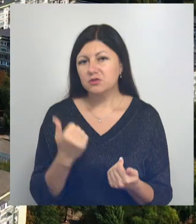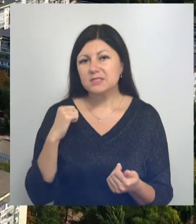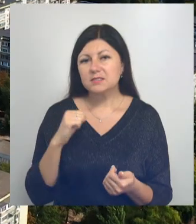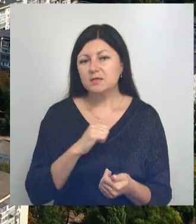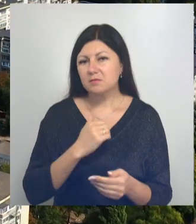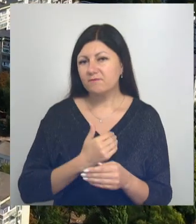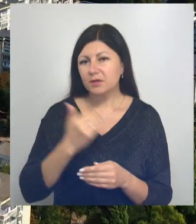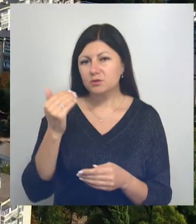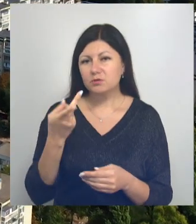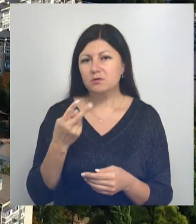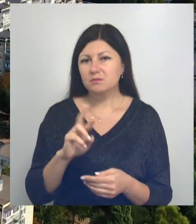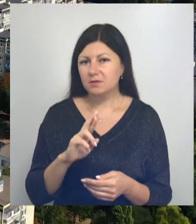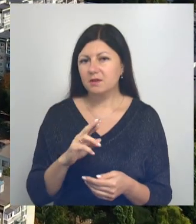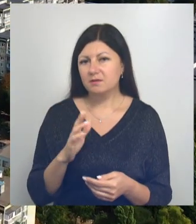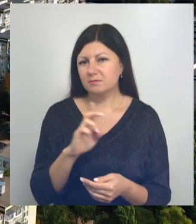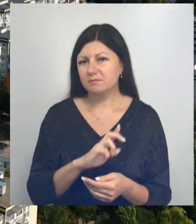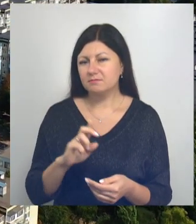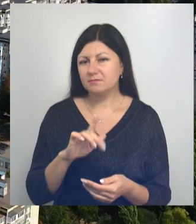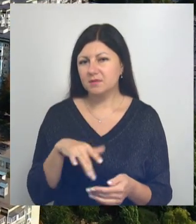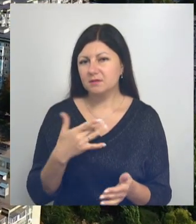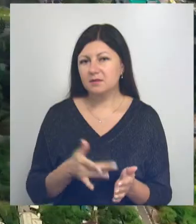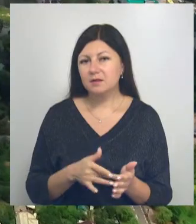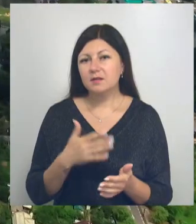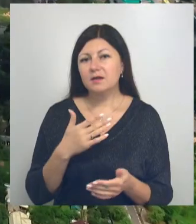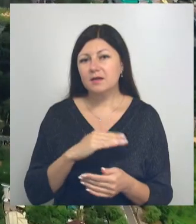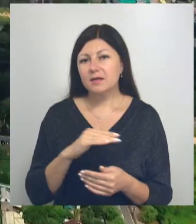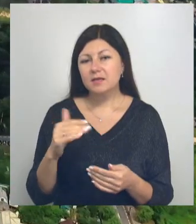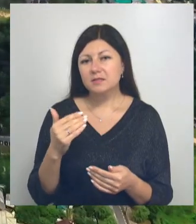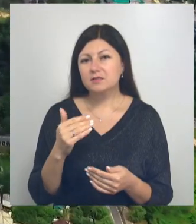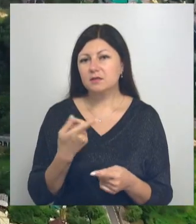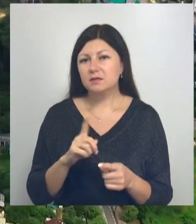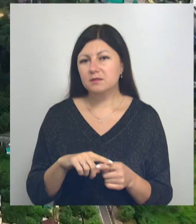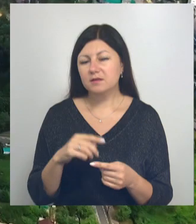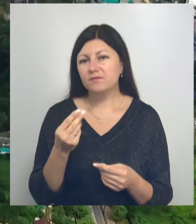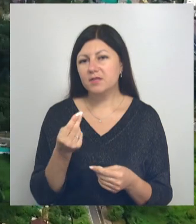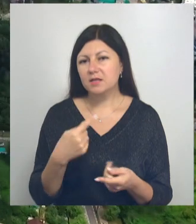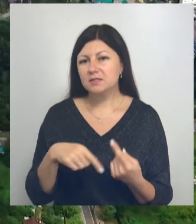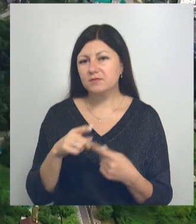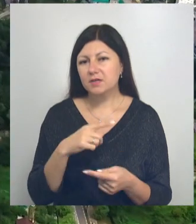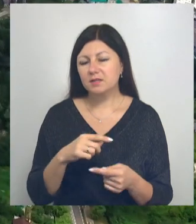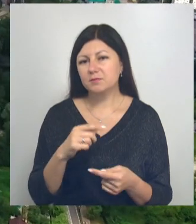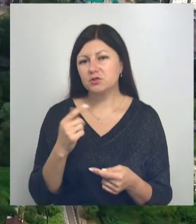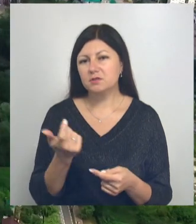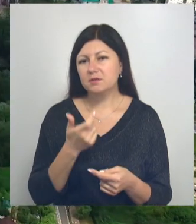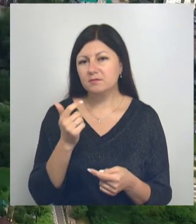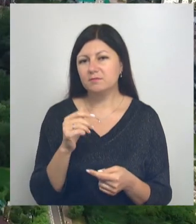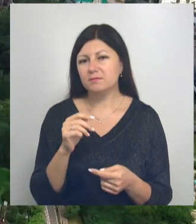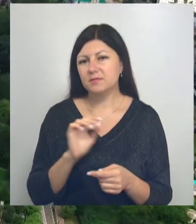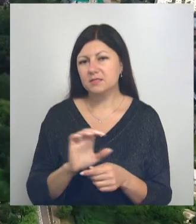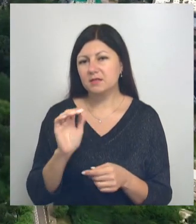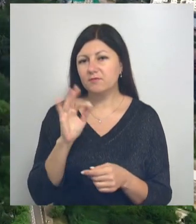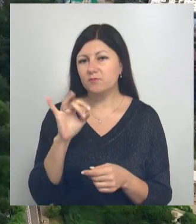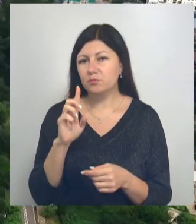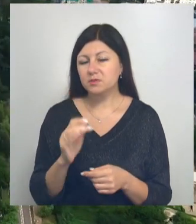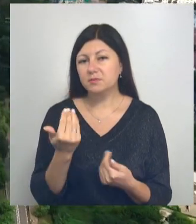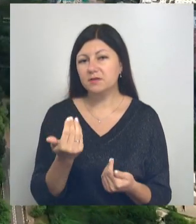самой высокой для столицы нашего региона. Рейтинг составило авторитетное финансово-экономическое издание Forbes. При его